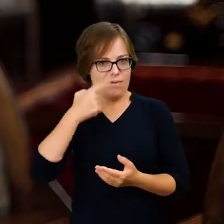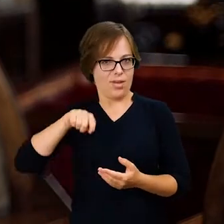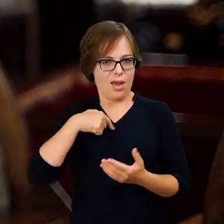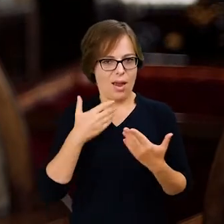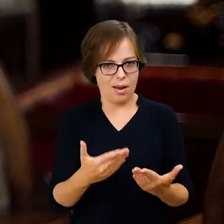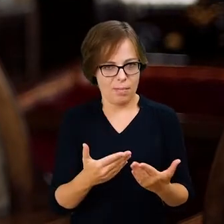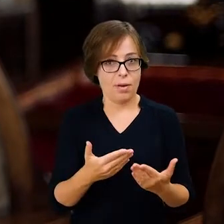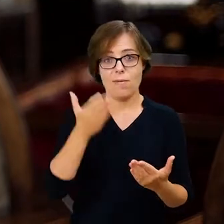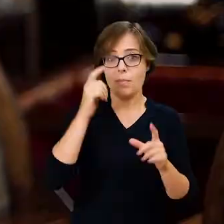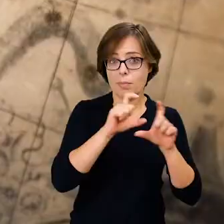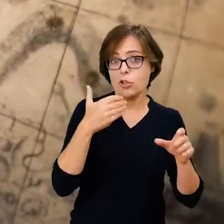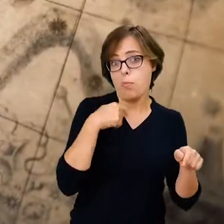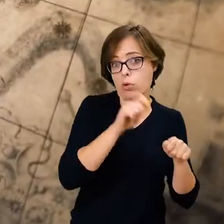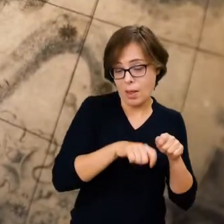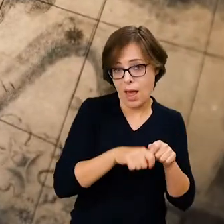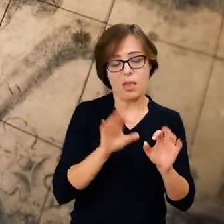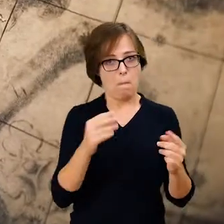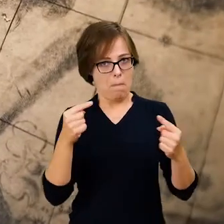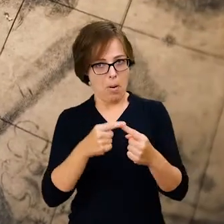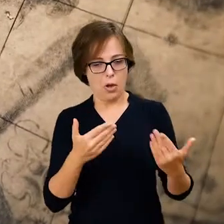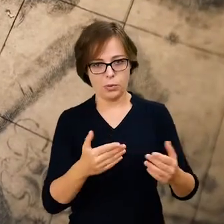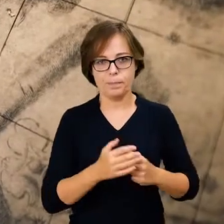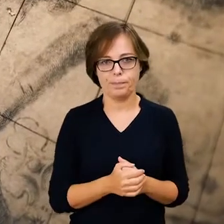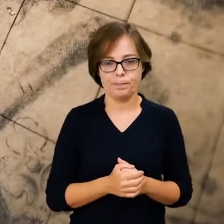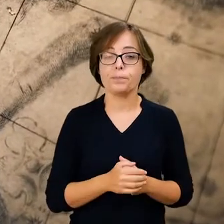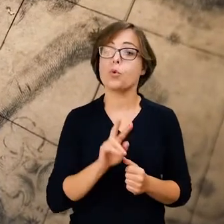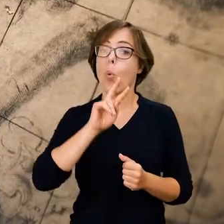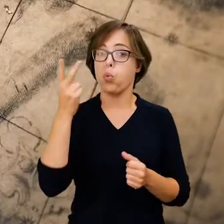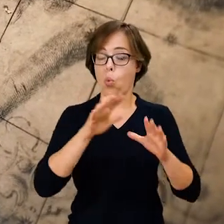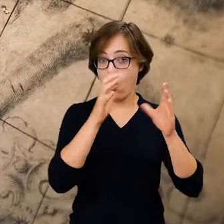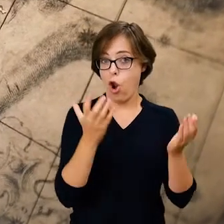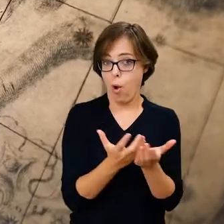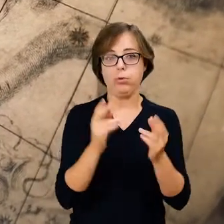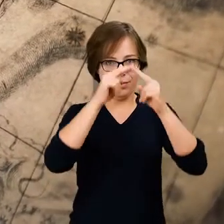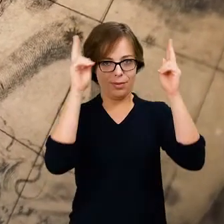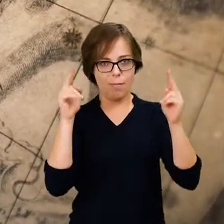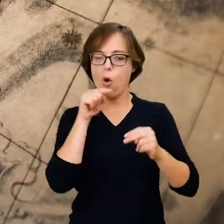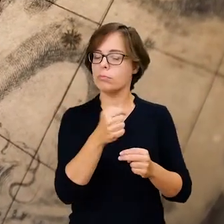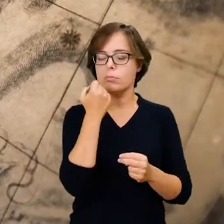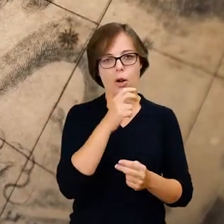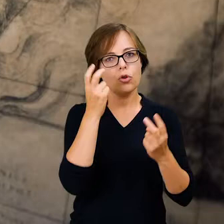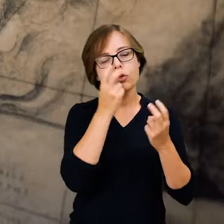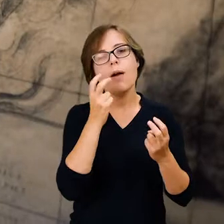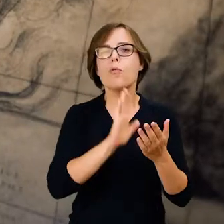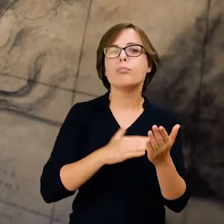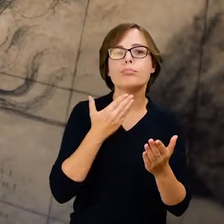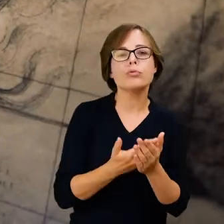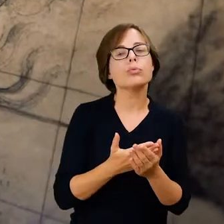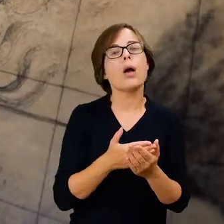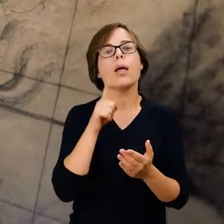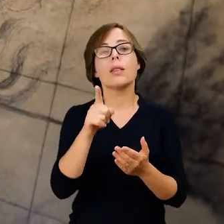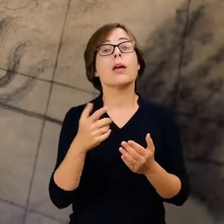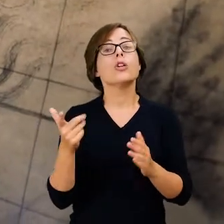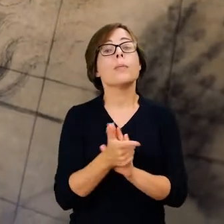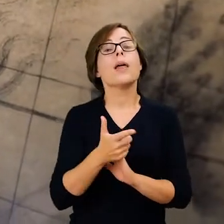spenetrowane i zbadane. Globus Nieba. Bardzo ciekawy przykład, jak traktowano w XVII wieku mapy